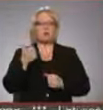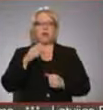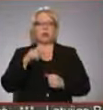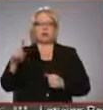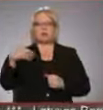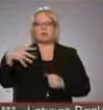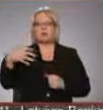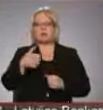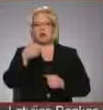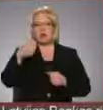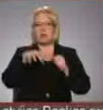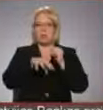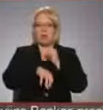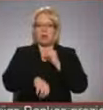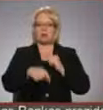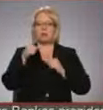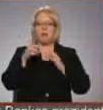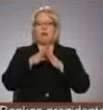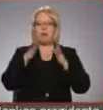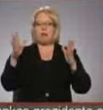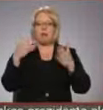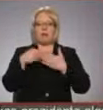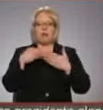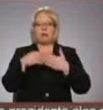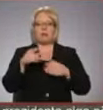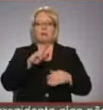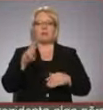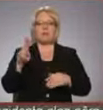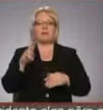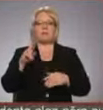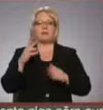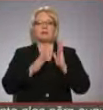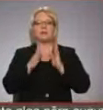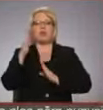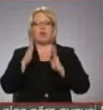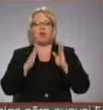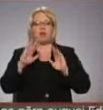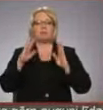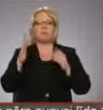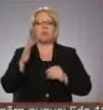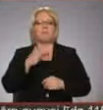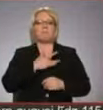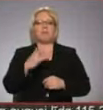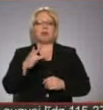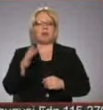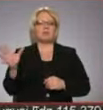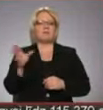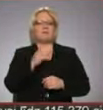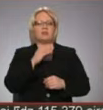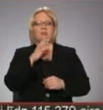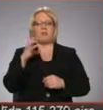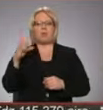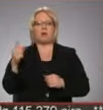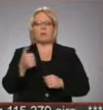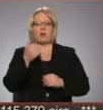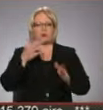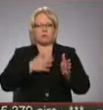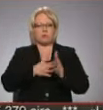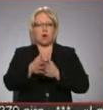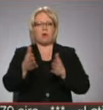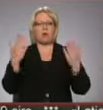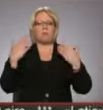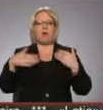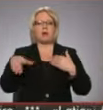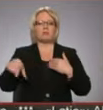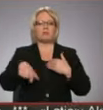50. gadu beigās. Un tā lielākā vērtība ir nevis dendroloģiska, bet gan patriotiska. Visus padomi gadus cauri parkam uz